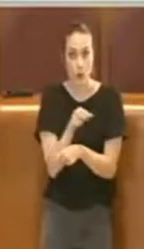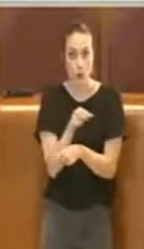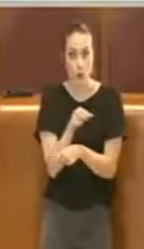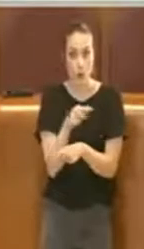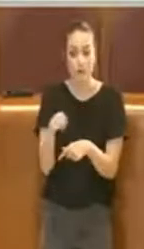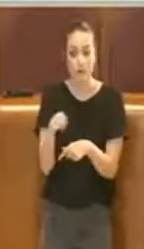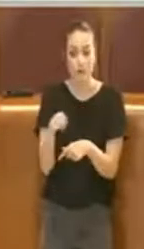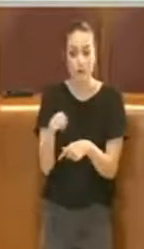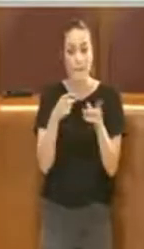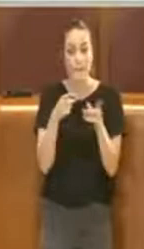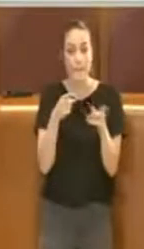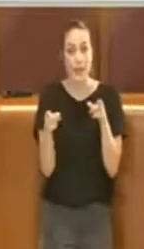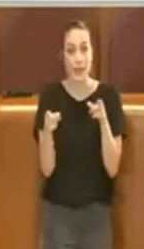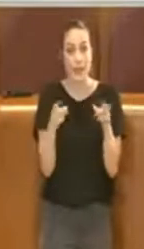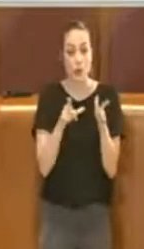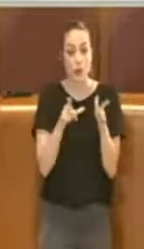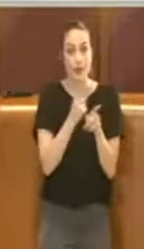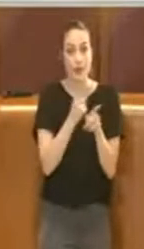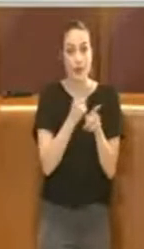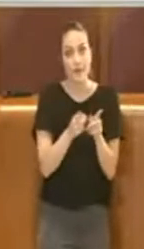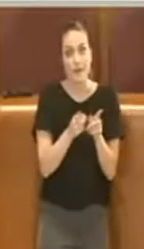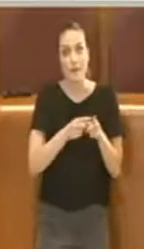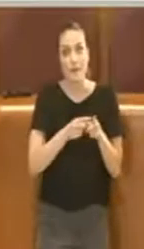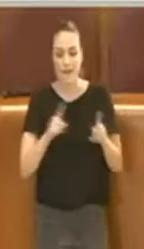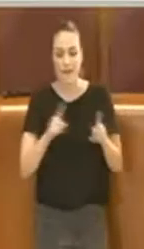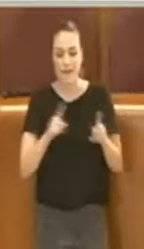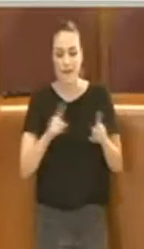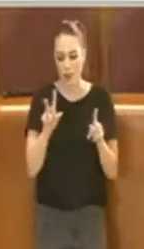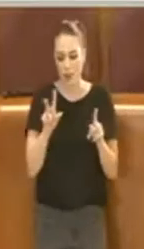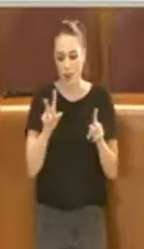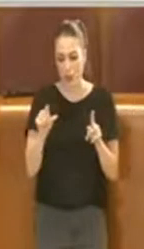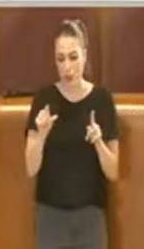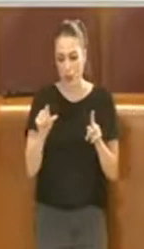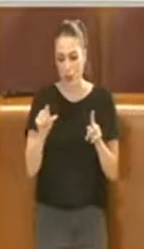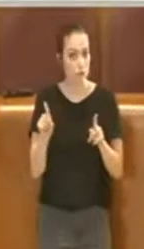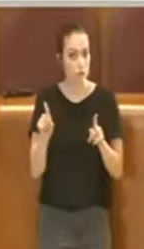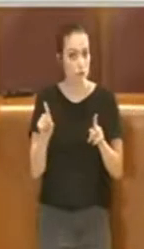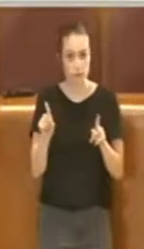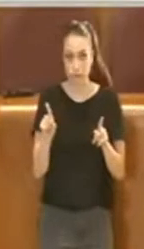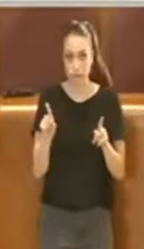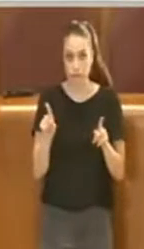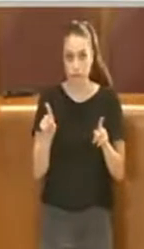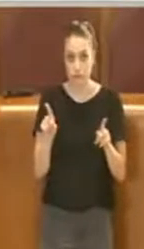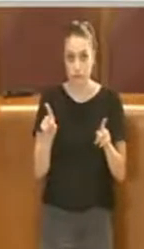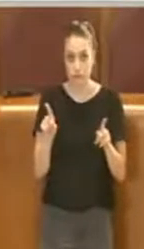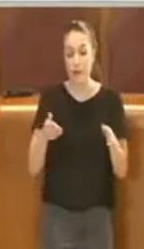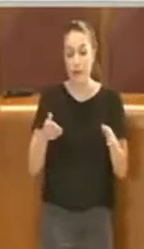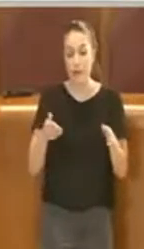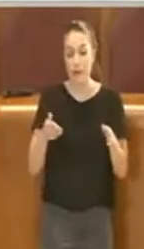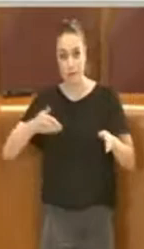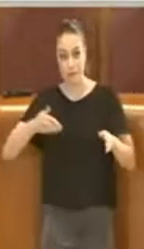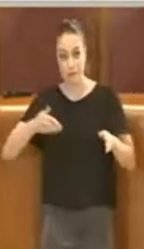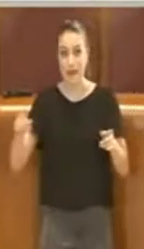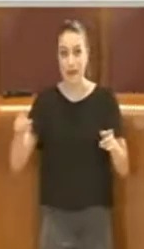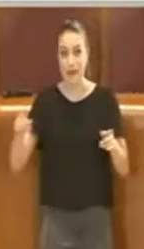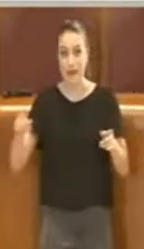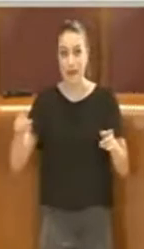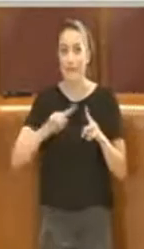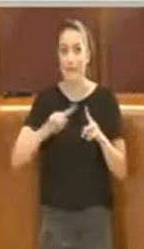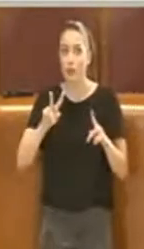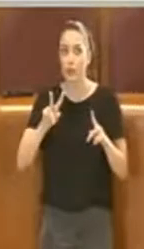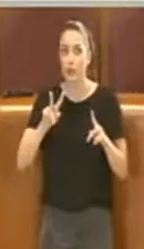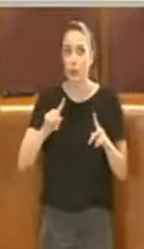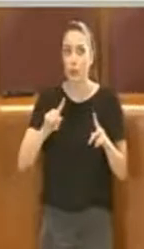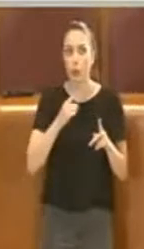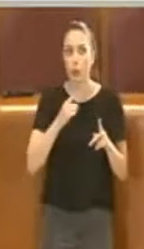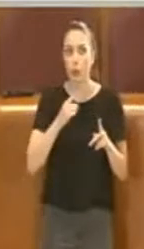che oggi è previsto fino al 31 ottobre 2020, perché no, fino al 31 ottobre 2021, come l